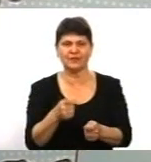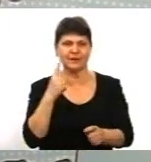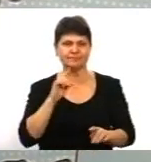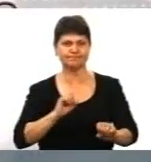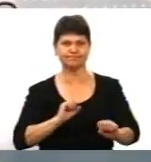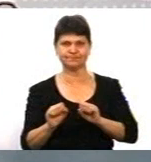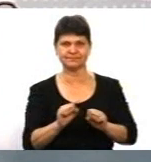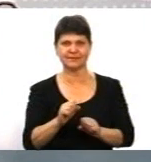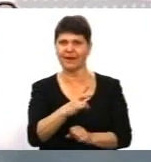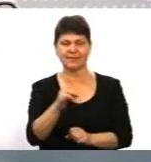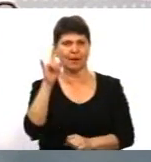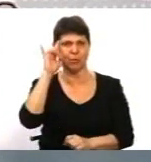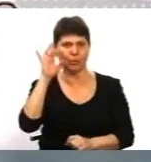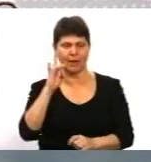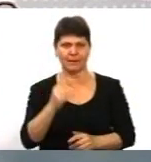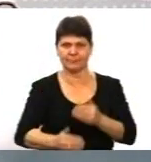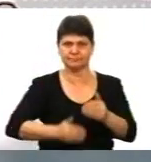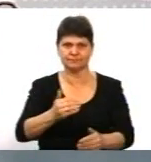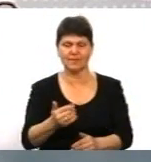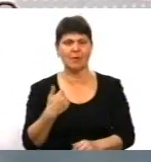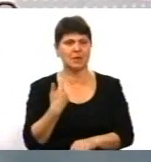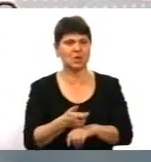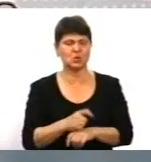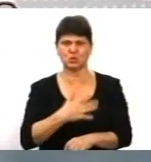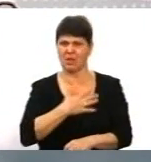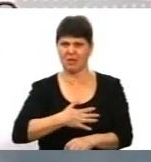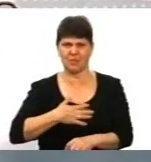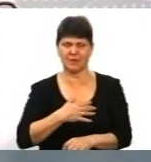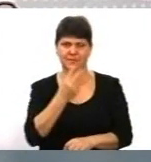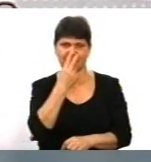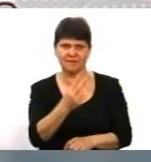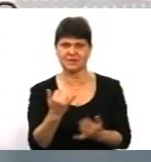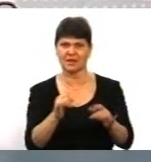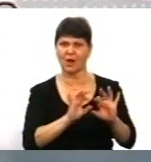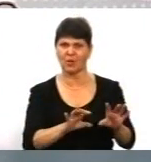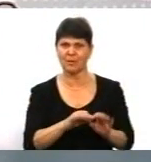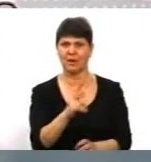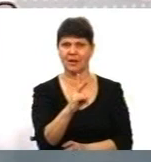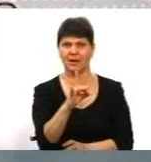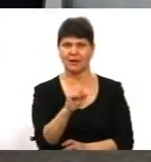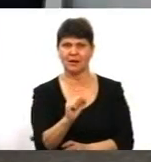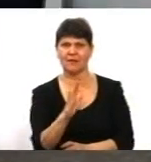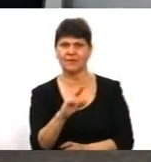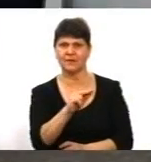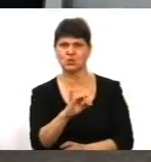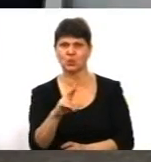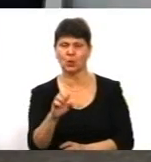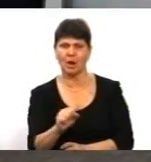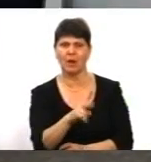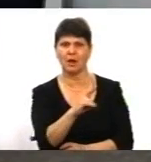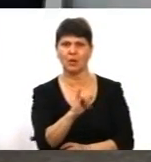непопулярні кроки. Мені дуже неприємно дивитися зараз коментарі Кравчука і Кучми. Особливо Кравчука,